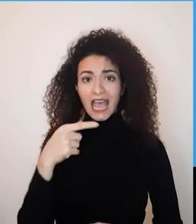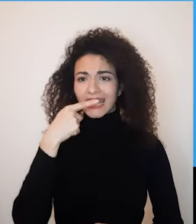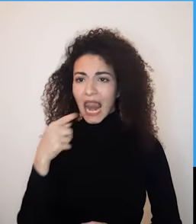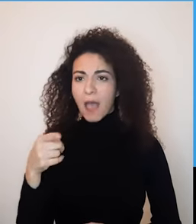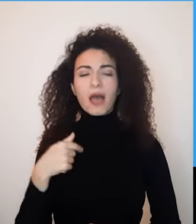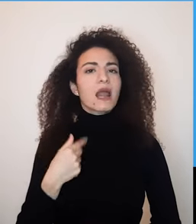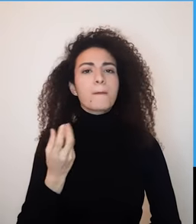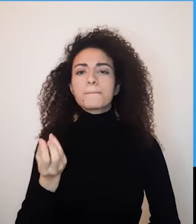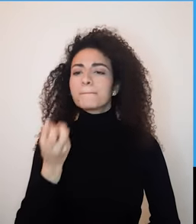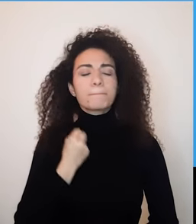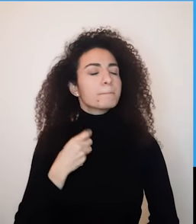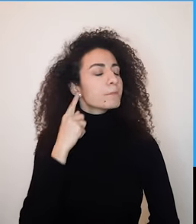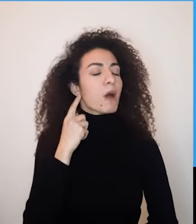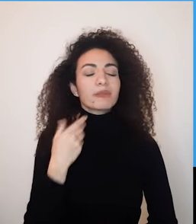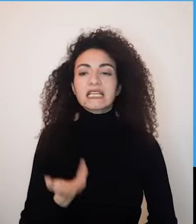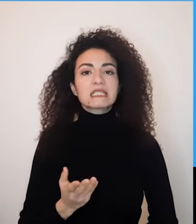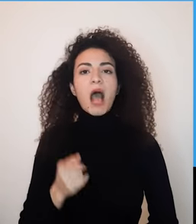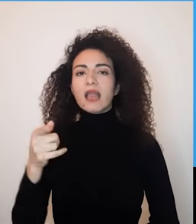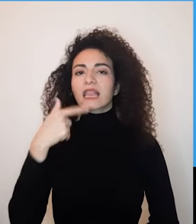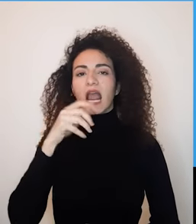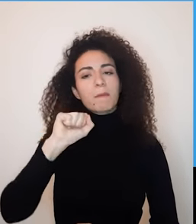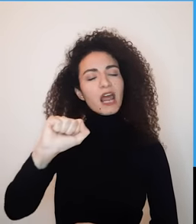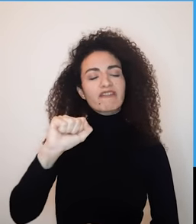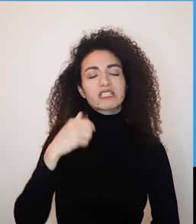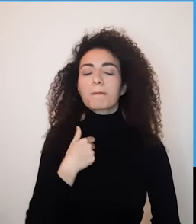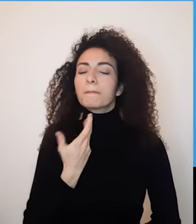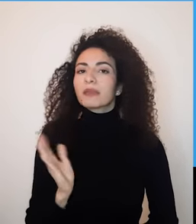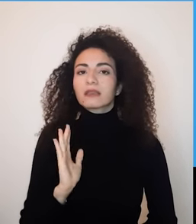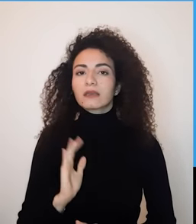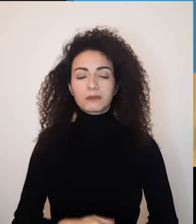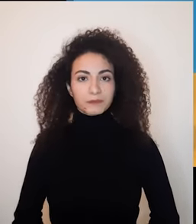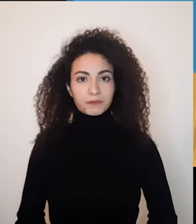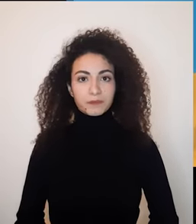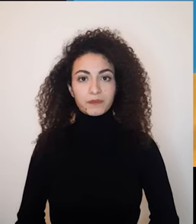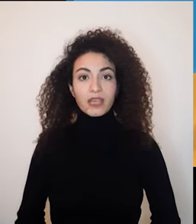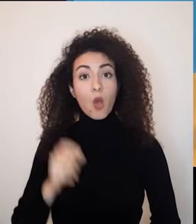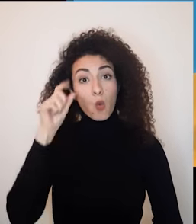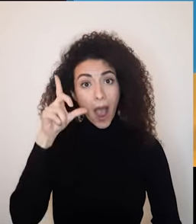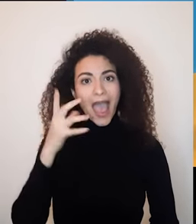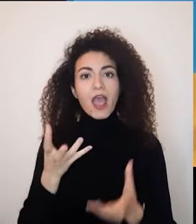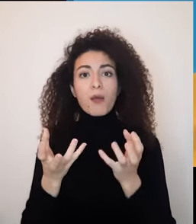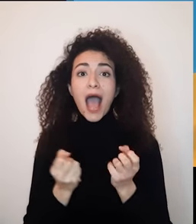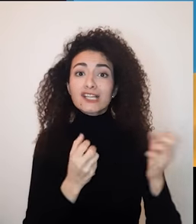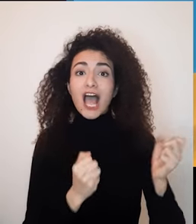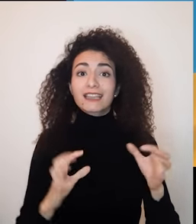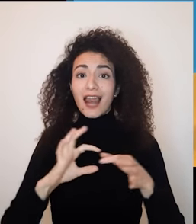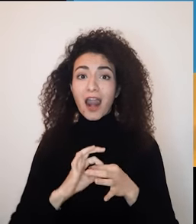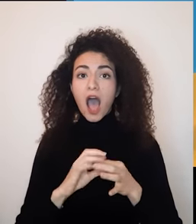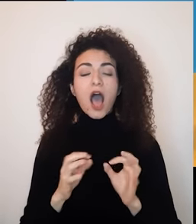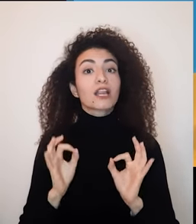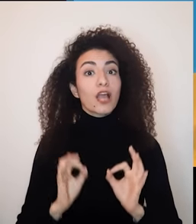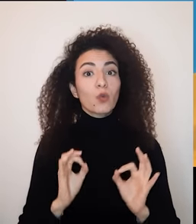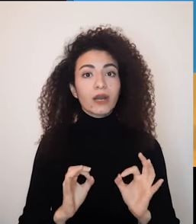للآخر إنه هاي رسالة ما بتنسبناه يمكنك الاحتفاظ بها القدرة على الوعي للحاجات العلاقية